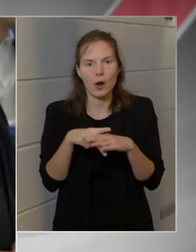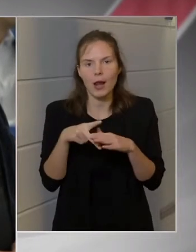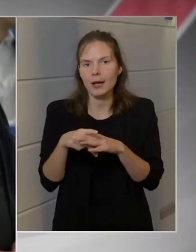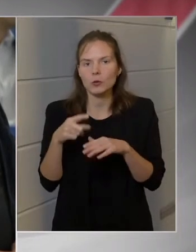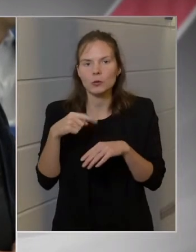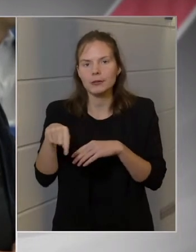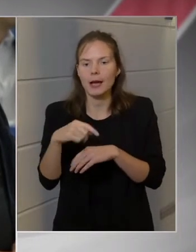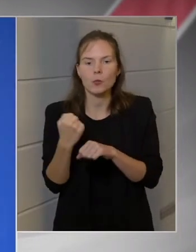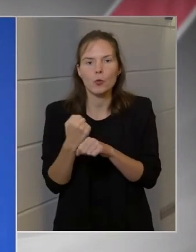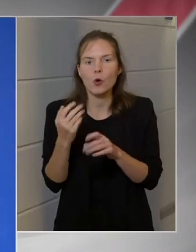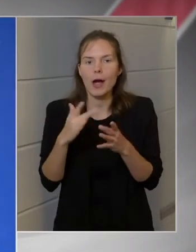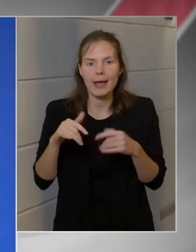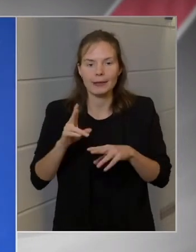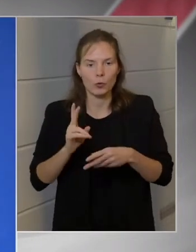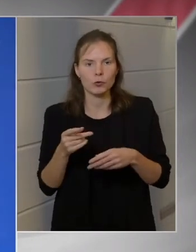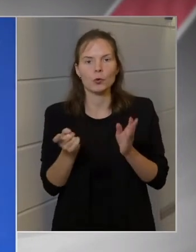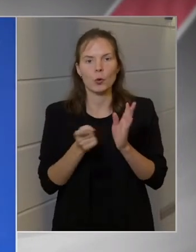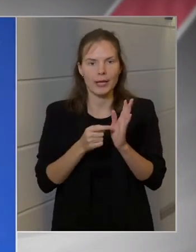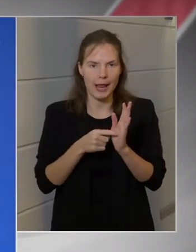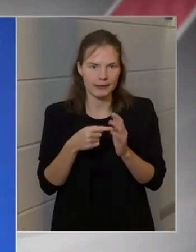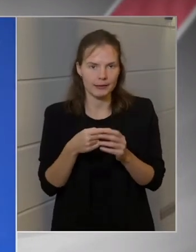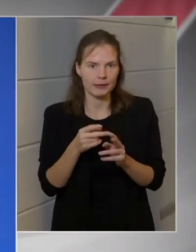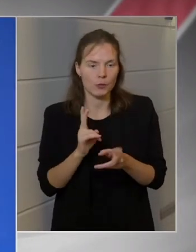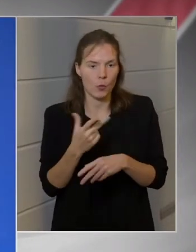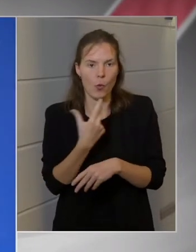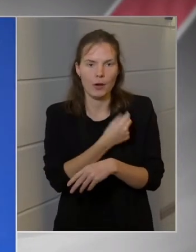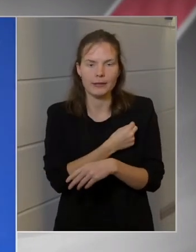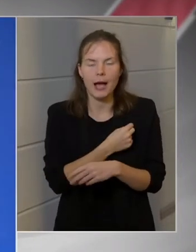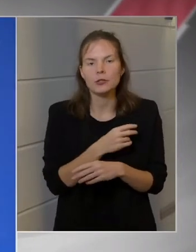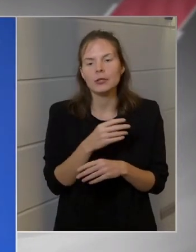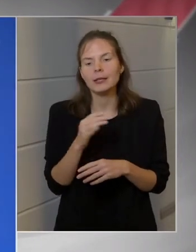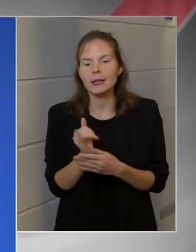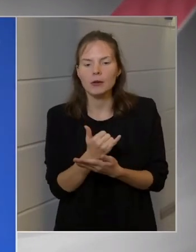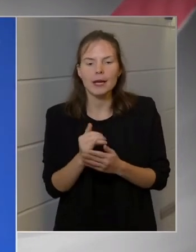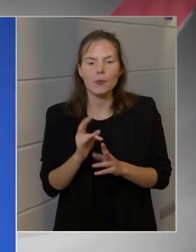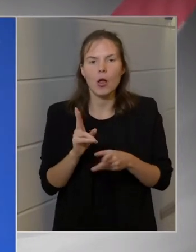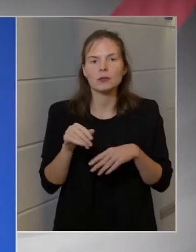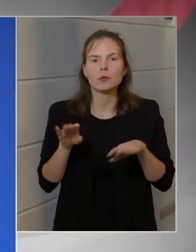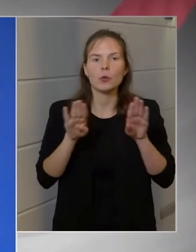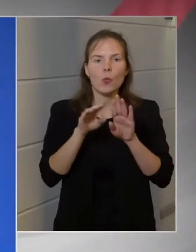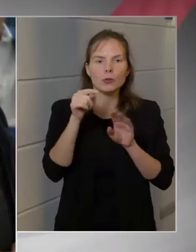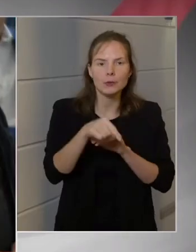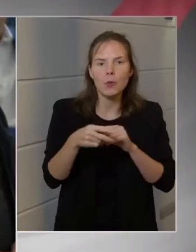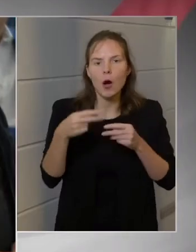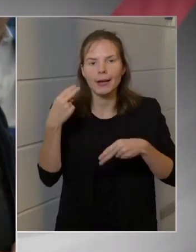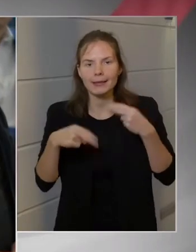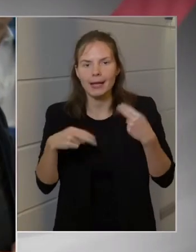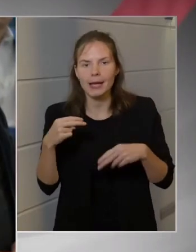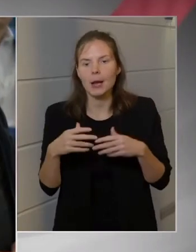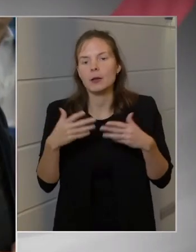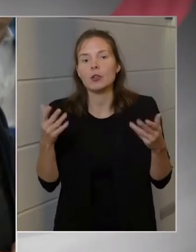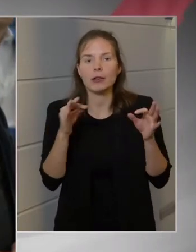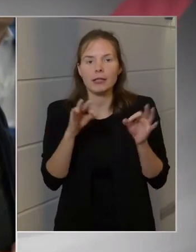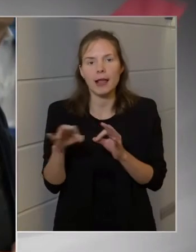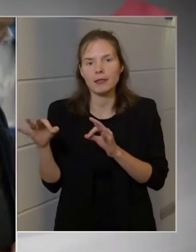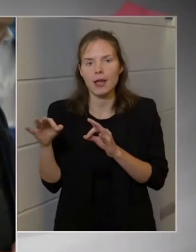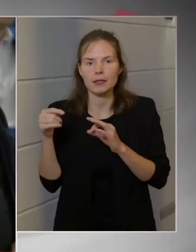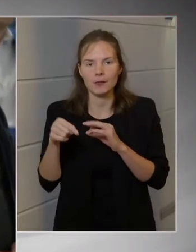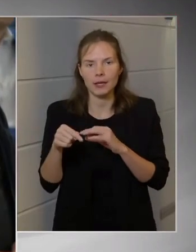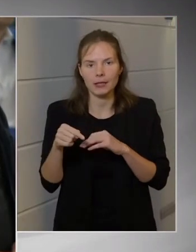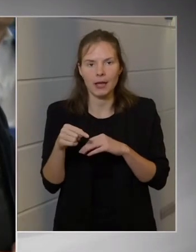kötelezhetik őket arra, hogy beoltassák munkat. Tehát, hogy igazából az, hogy mozikba, éttermekbe, nagy rendezvényeken a